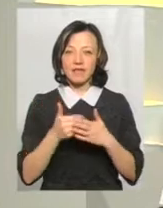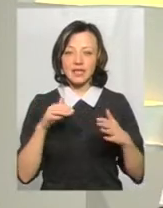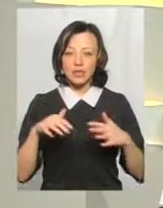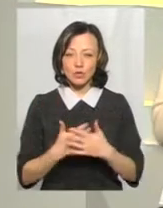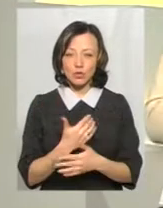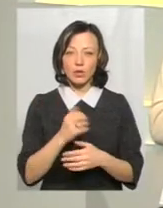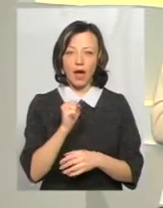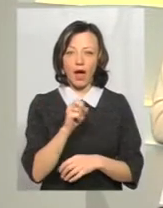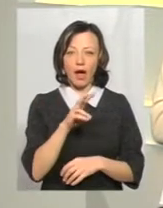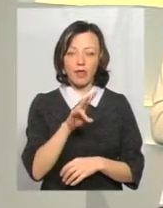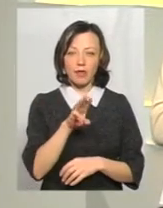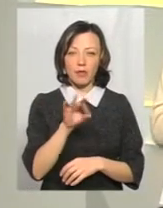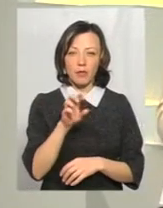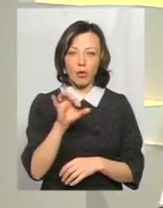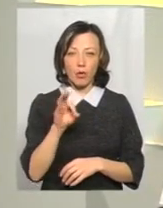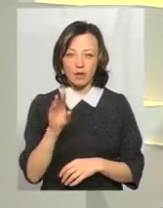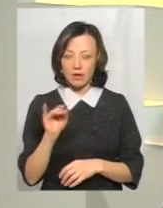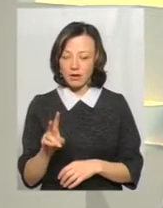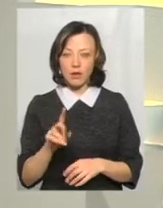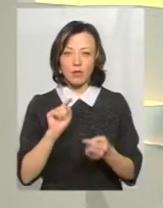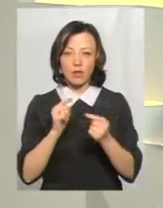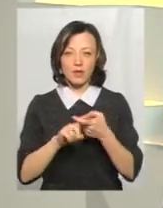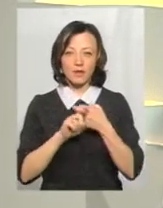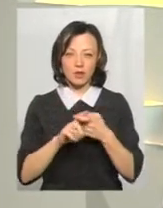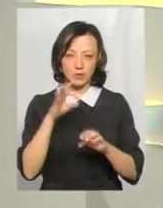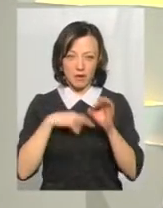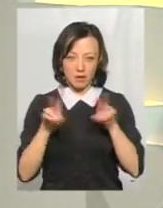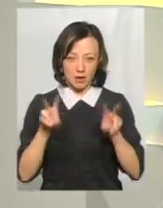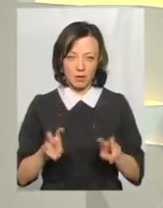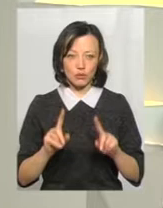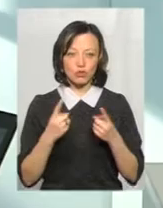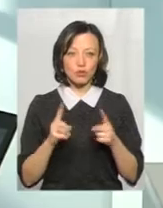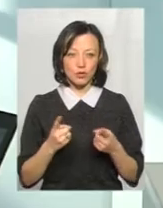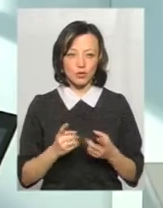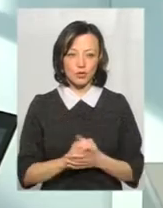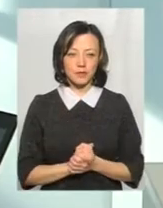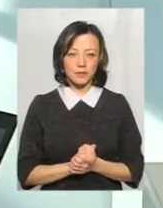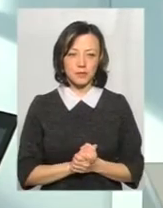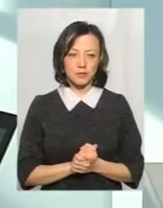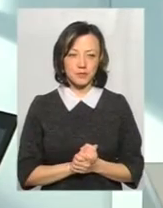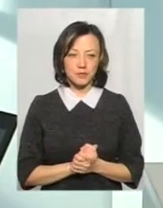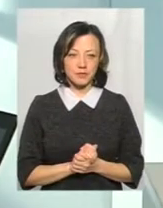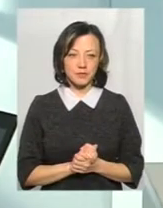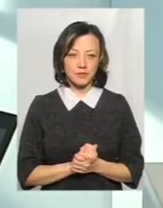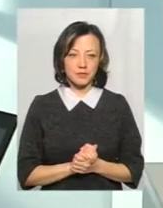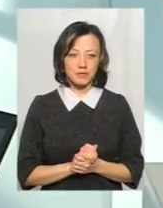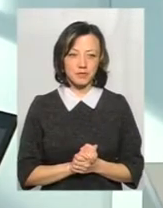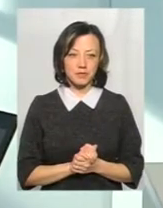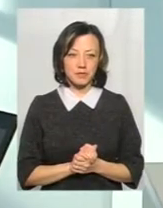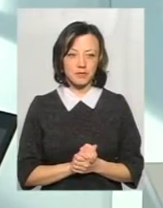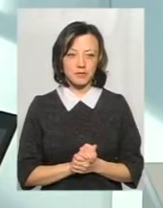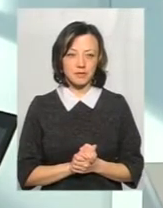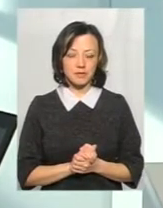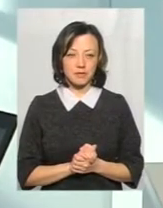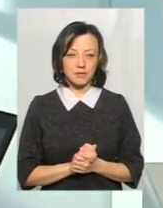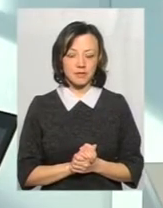противірусні препарати. Чим лікуватись? Ви ввели на екран